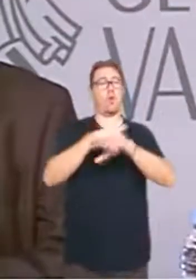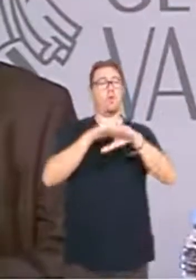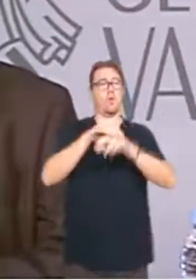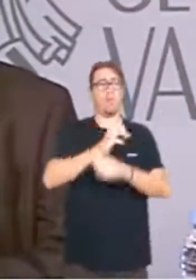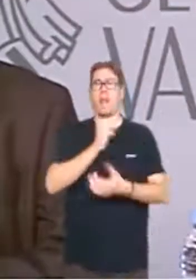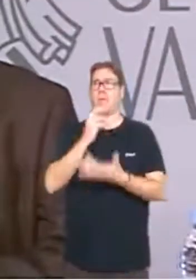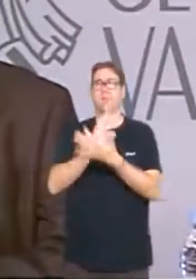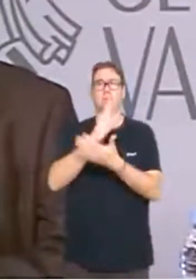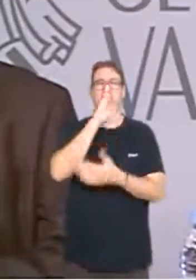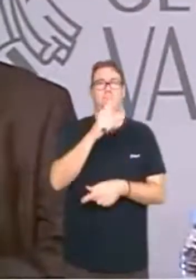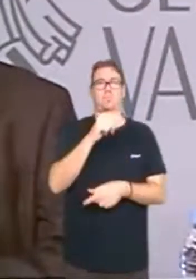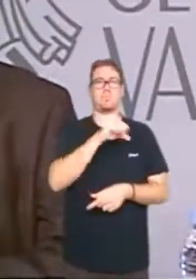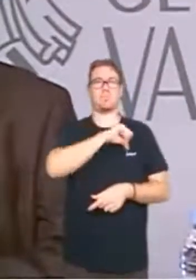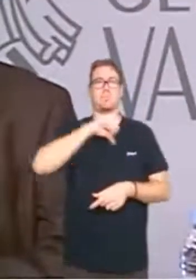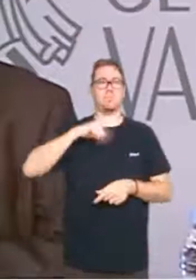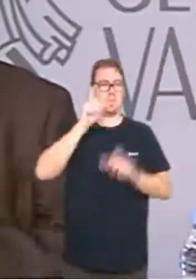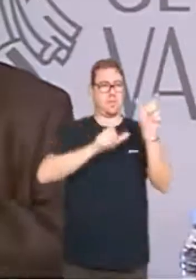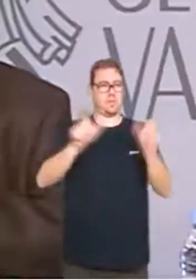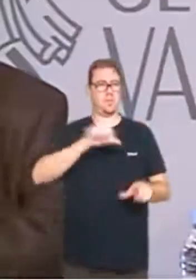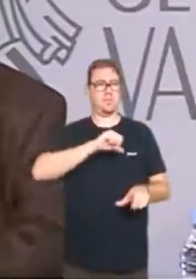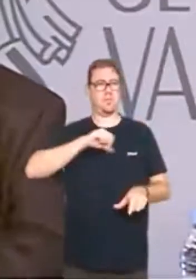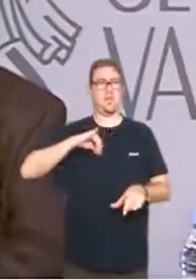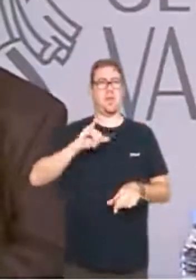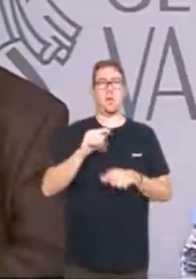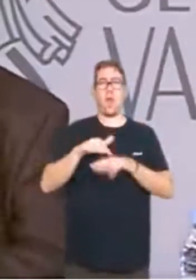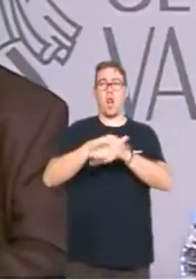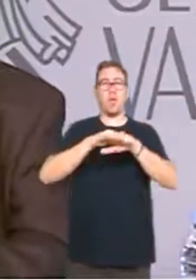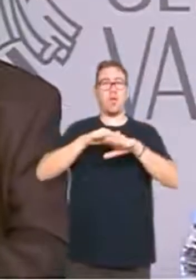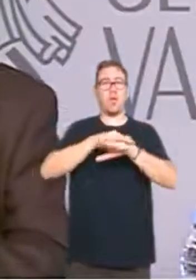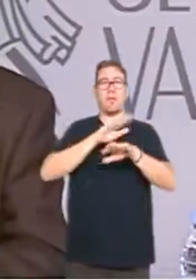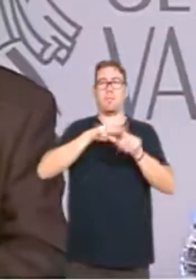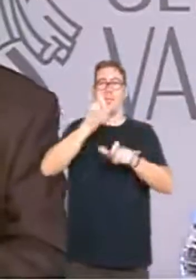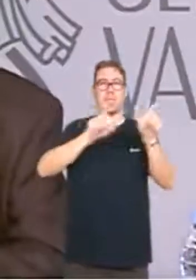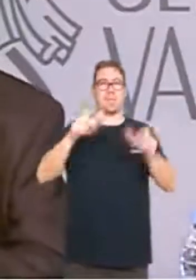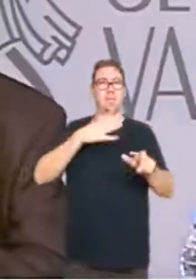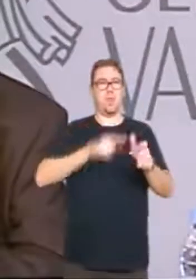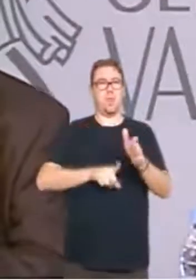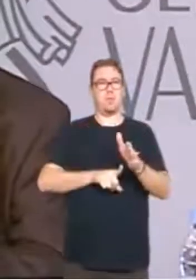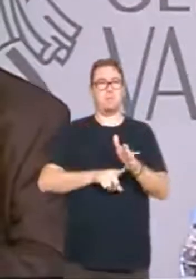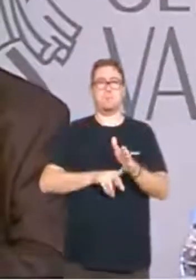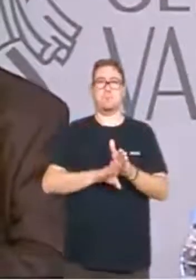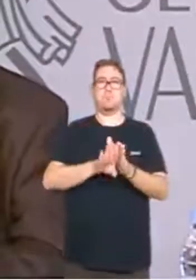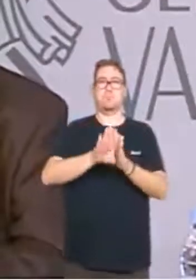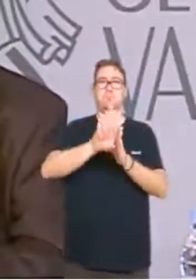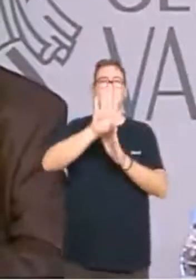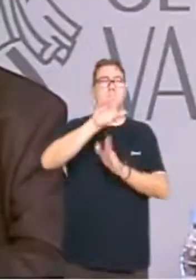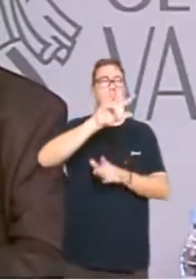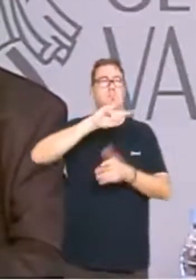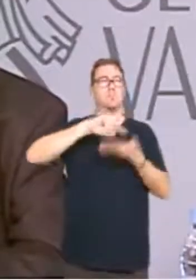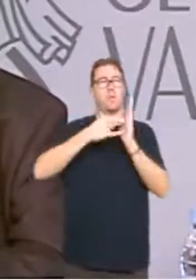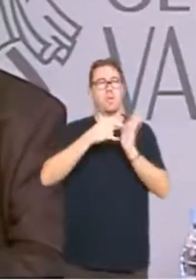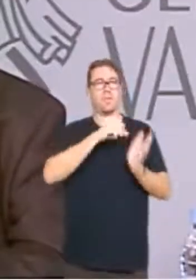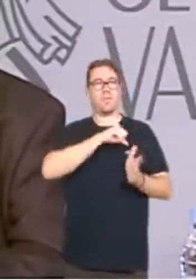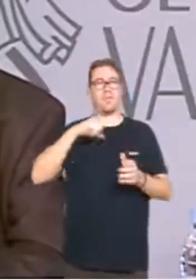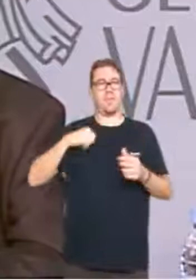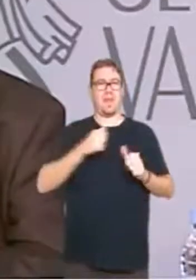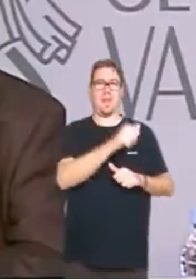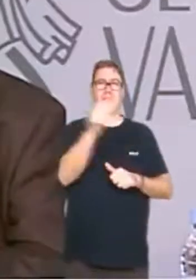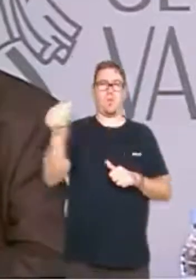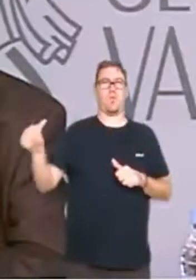apostat per l'autonomia de les persones i hem governat per a que puguen desenvolupar el seu projecte de vida independent.